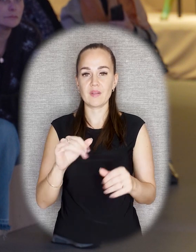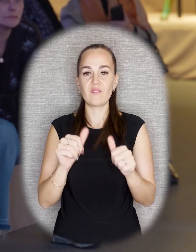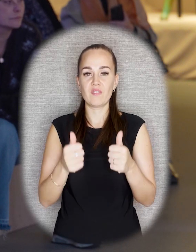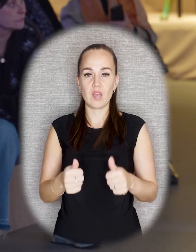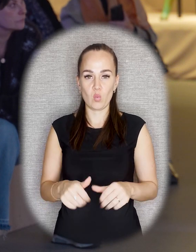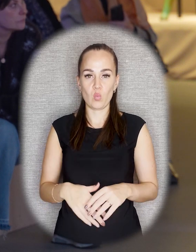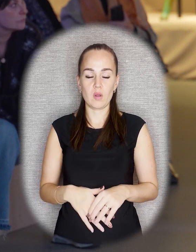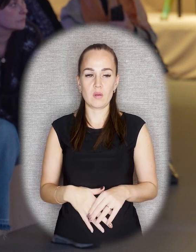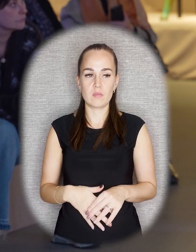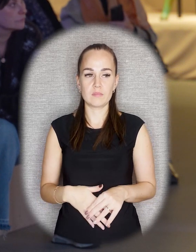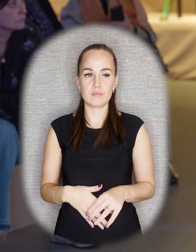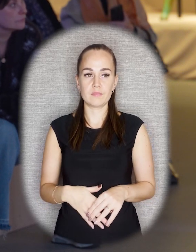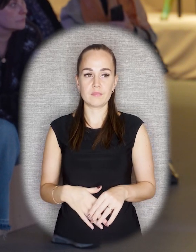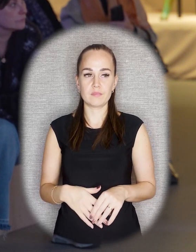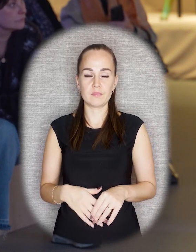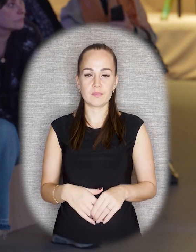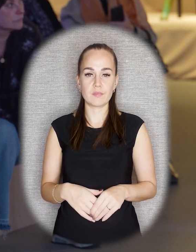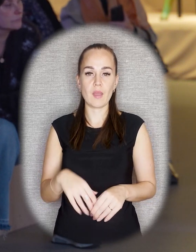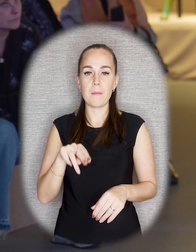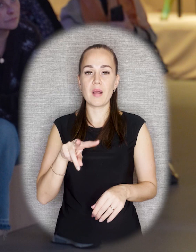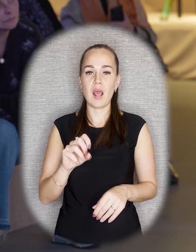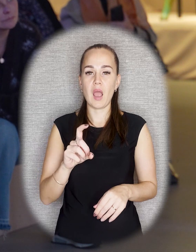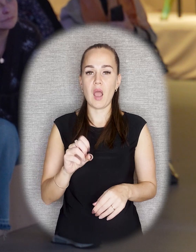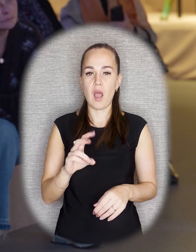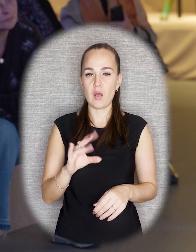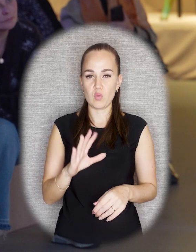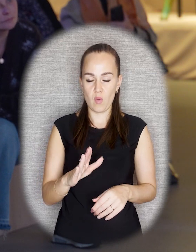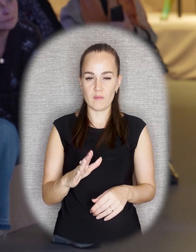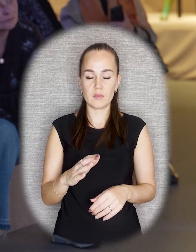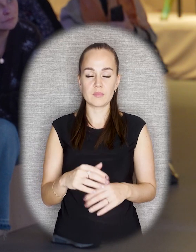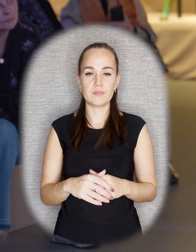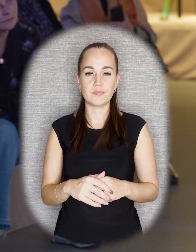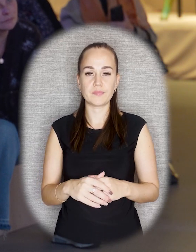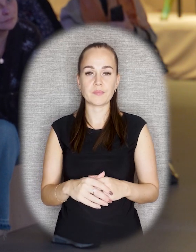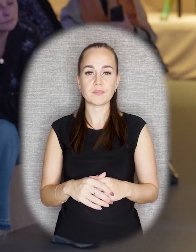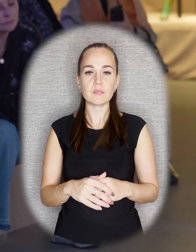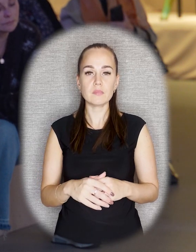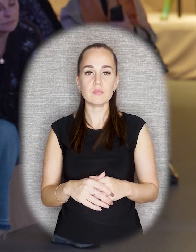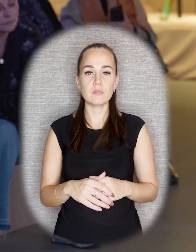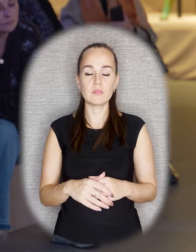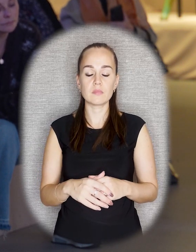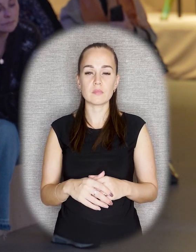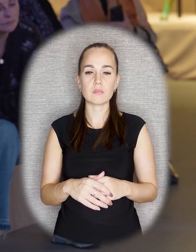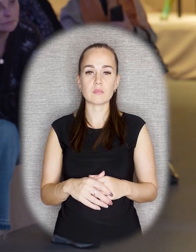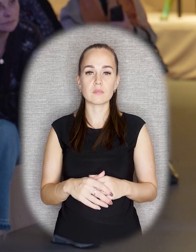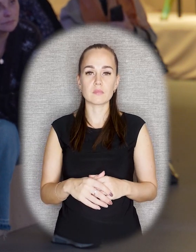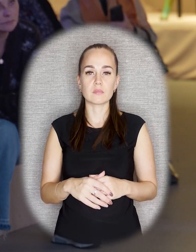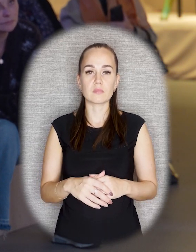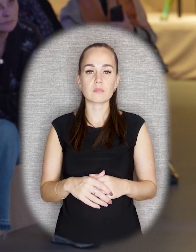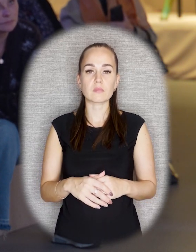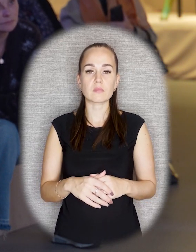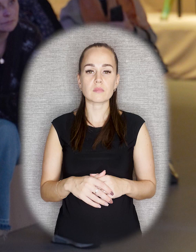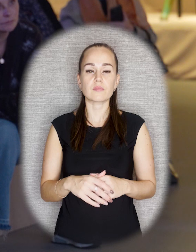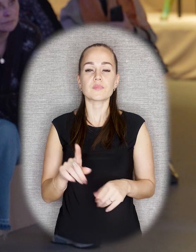Плеханова создана скульптором Гинсбургом, фигура рабочего скульптором Харламовым.